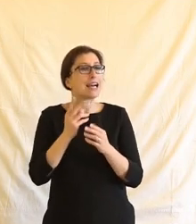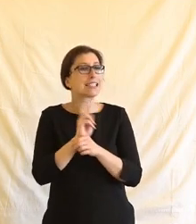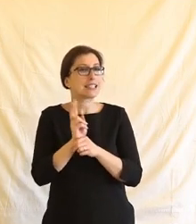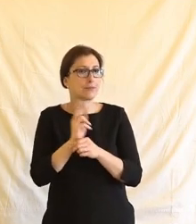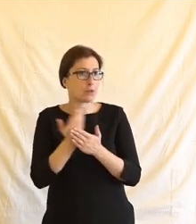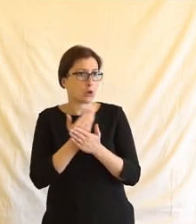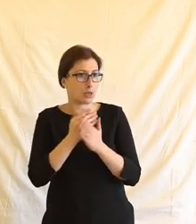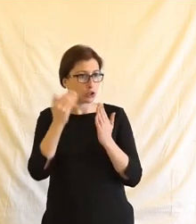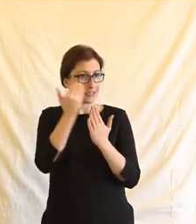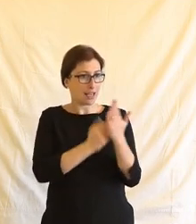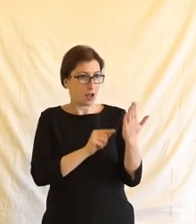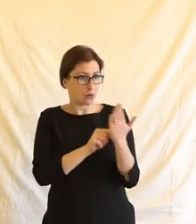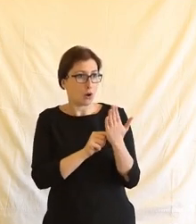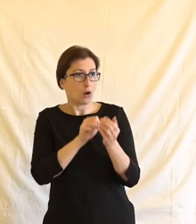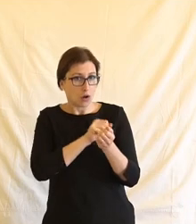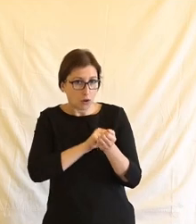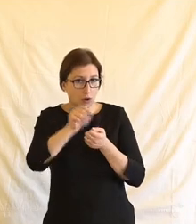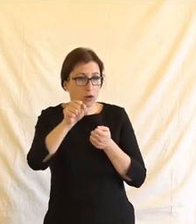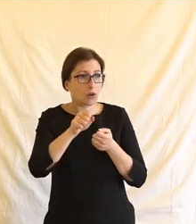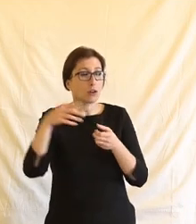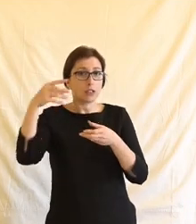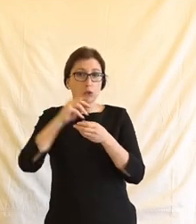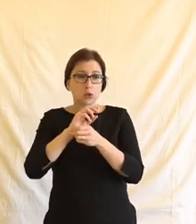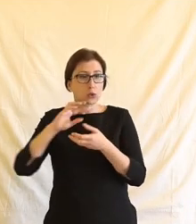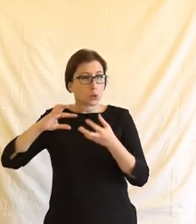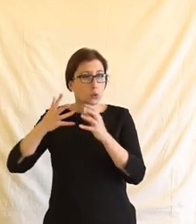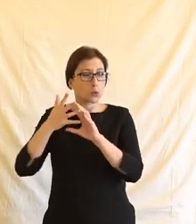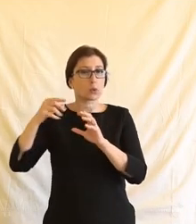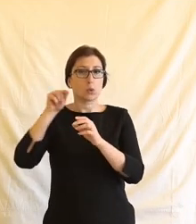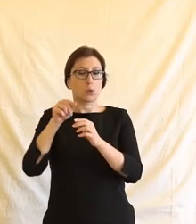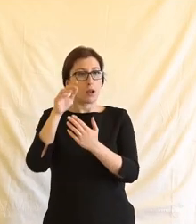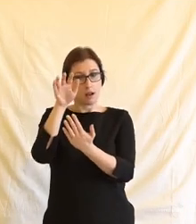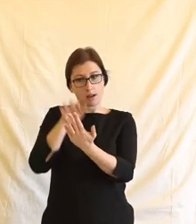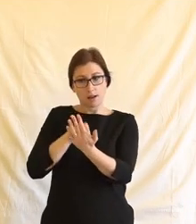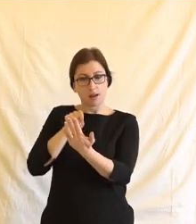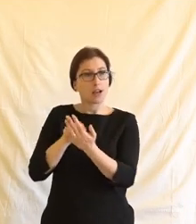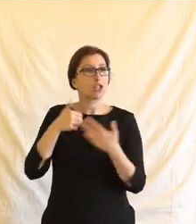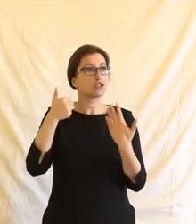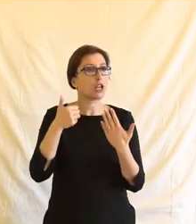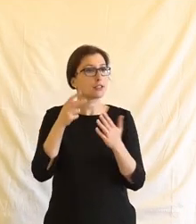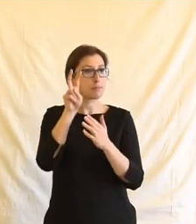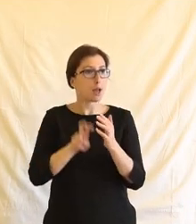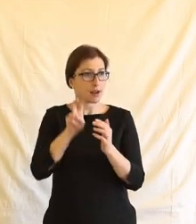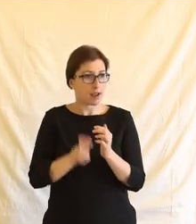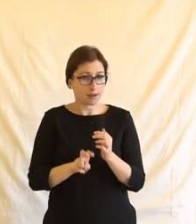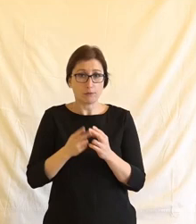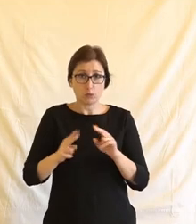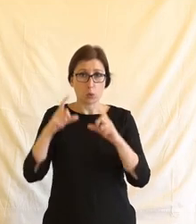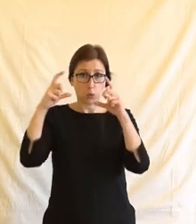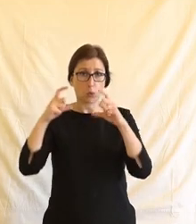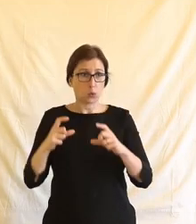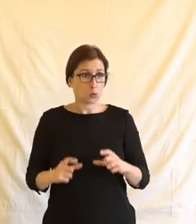kdy vlastně opravdu je to zákon už jenom z té struktury. Já neříkám, že zákon nemůže mít šest paragrafů, protože říkám, jo, třeba